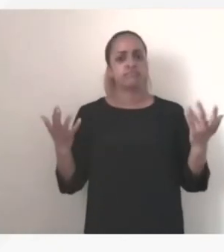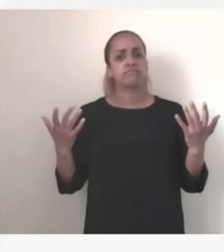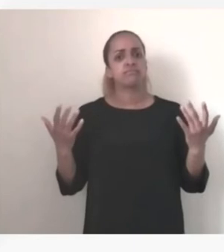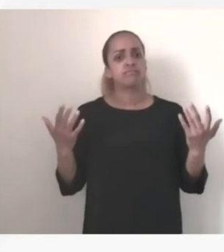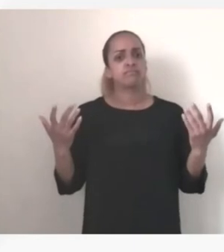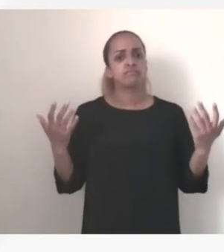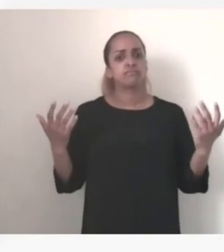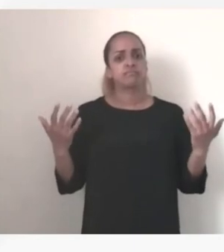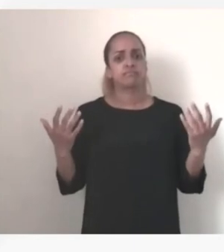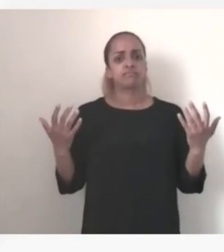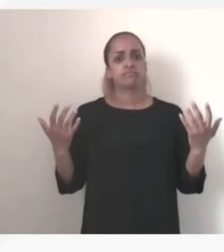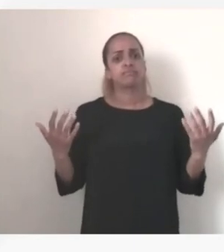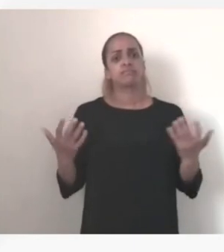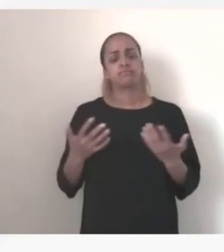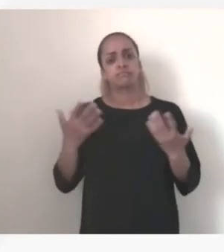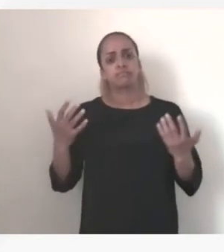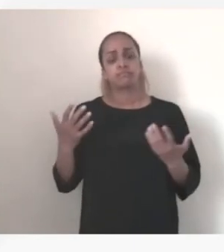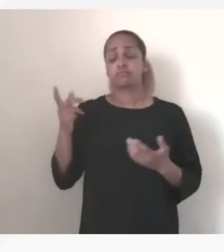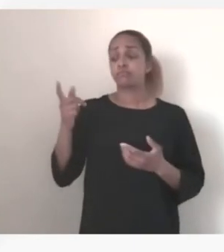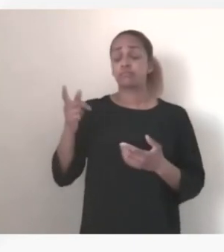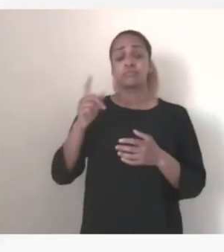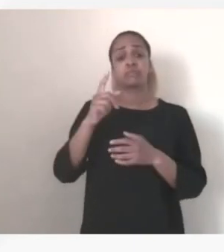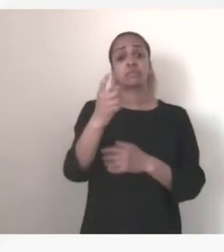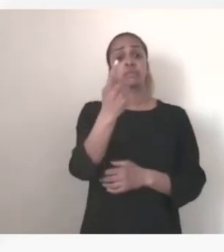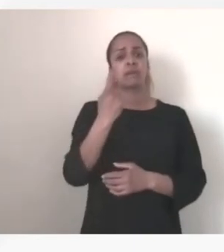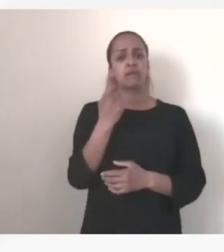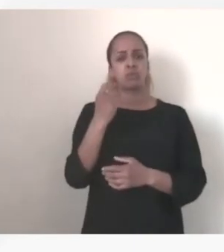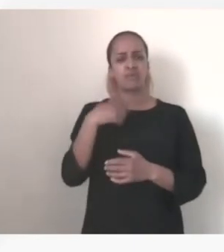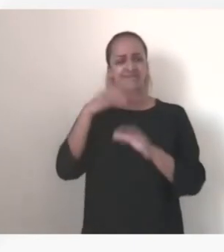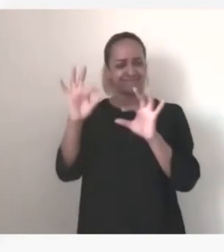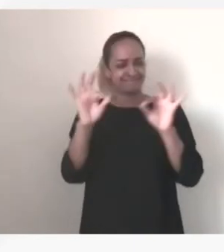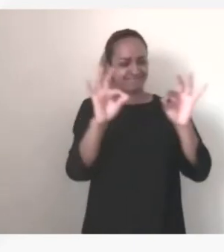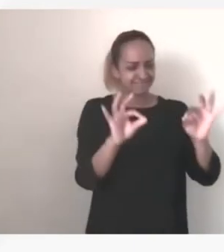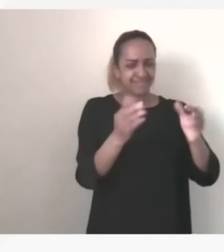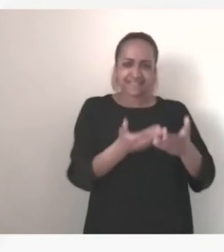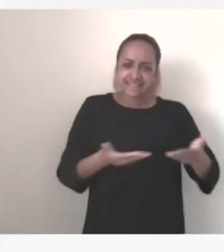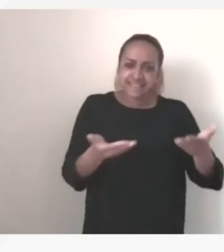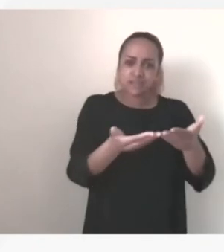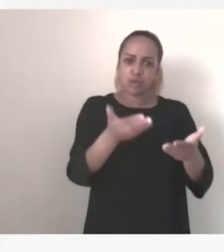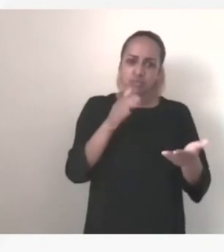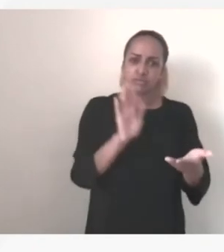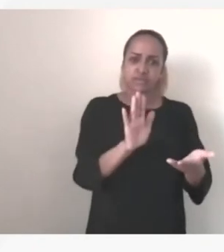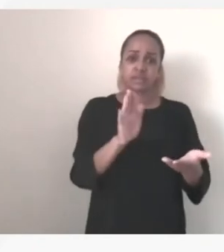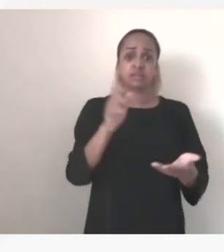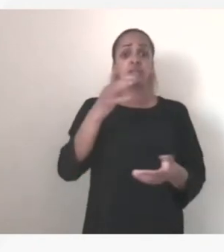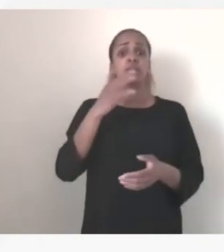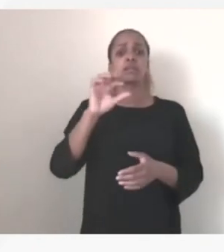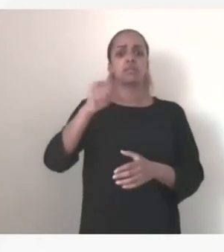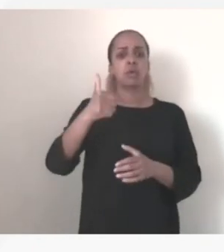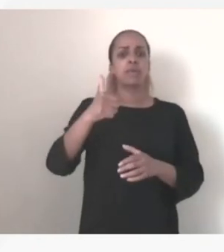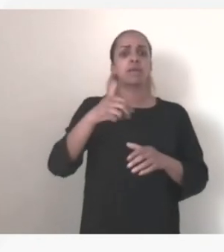je crois qu'il faut vraiment citer votre question dans le contexte. C'est effectivement aux opérateurs. Les opérateurs ont des obligations